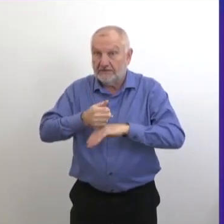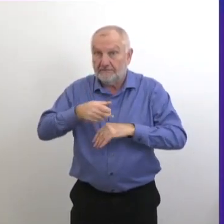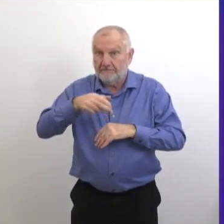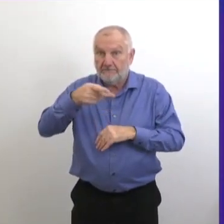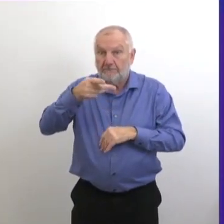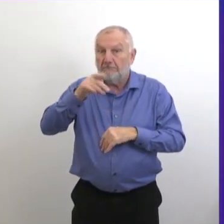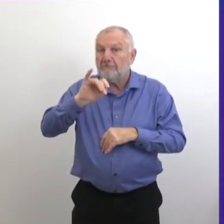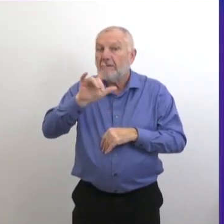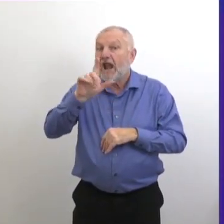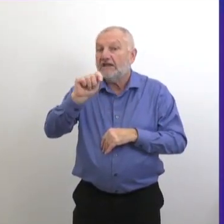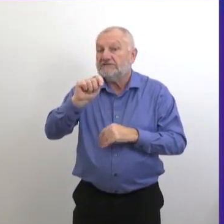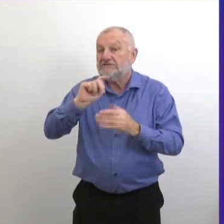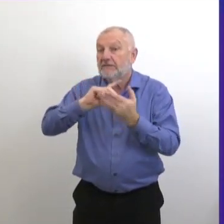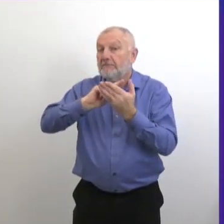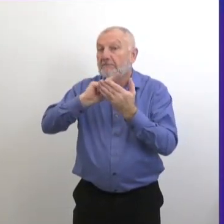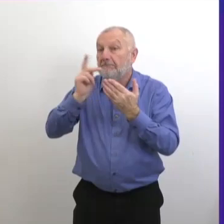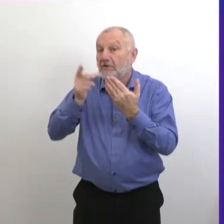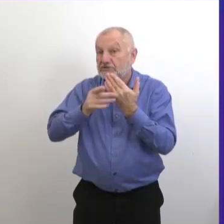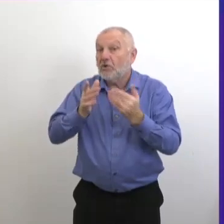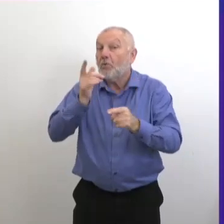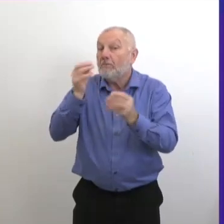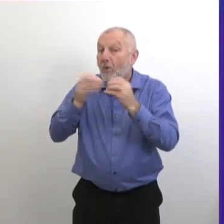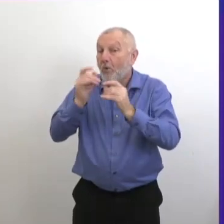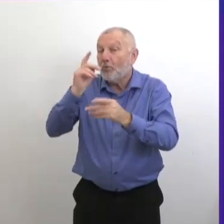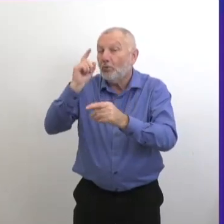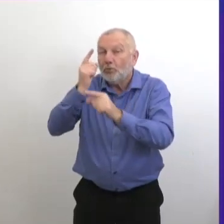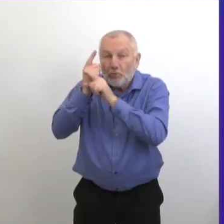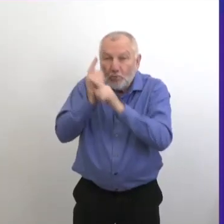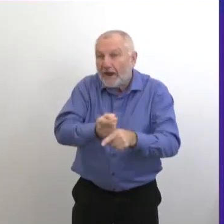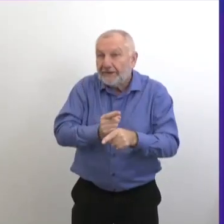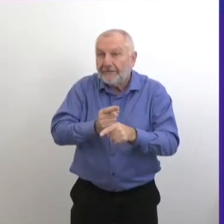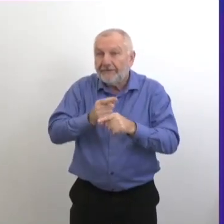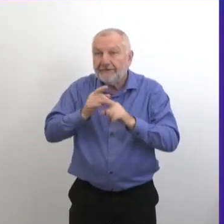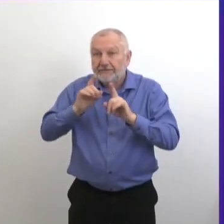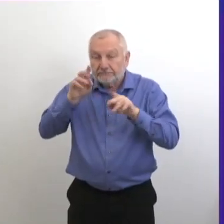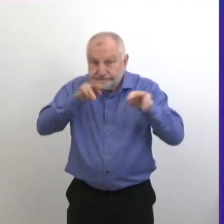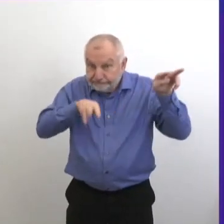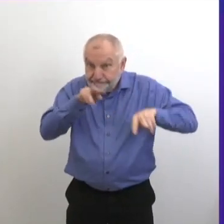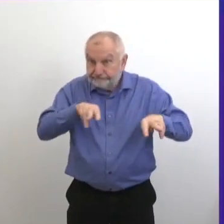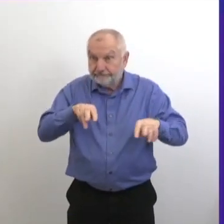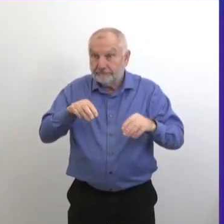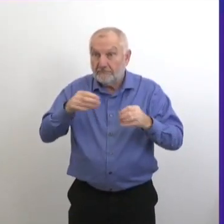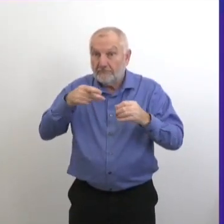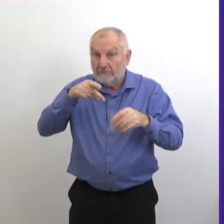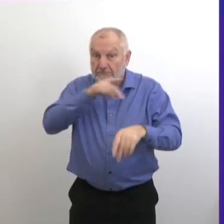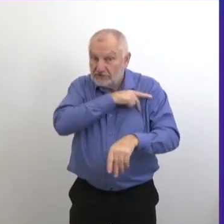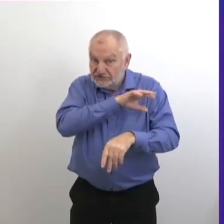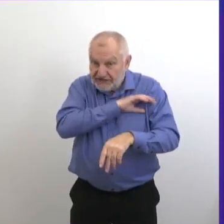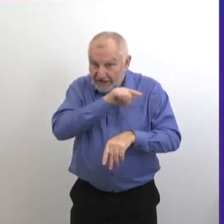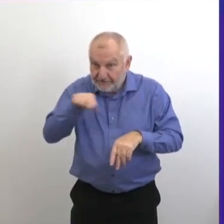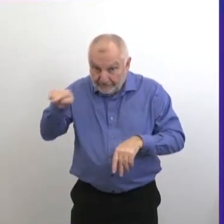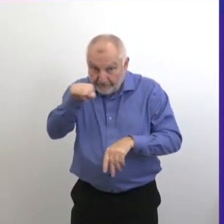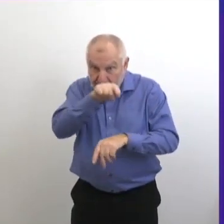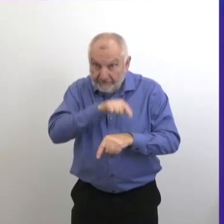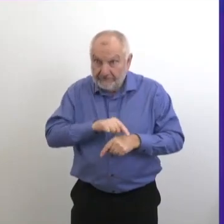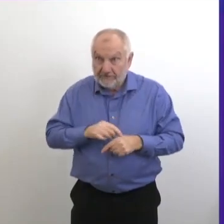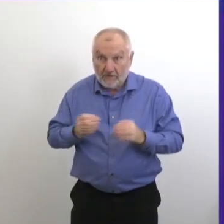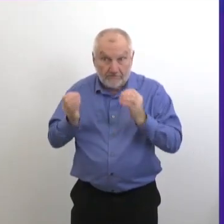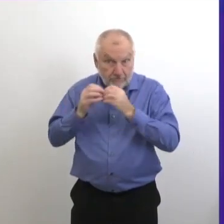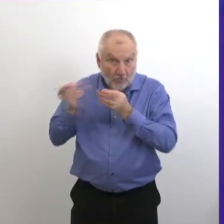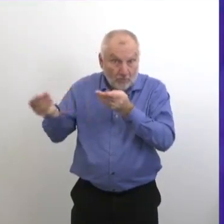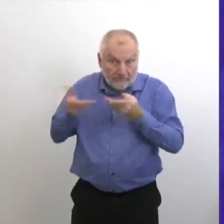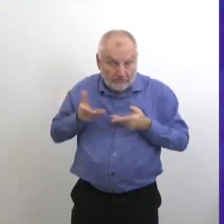de surveillance plus routinière, donc pour la surveillance dans un foyer de soins personnels. Et nous aurons davantage de renseignements là-dessus dès que l'on pourra